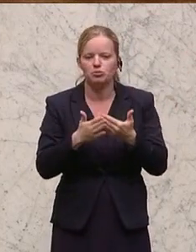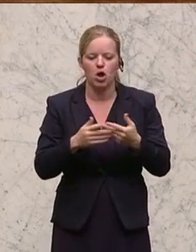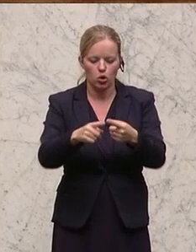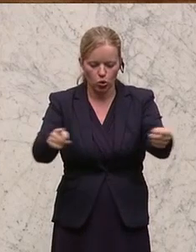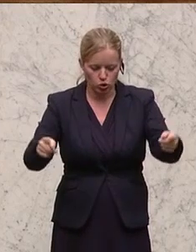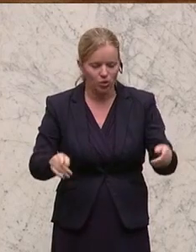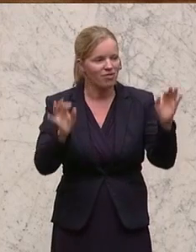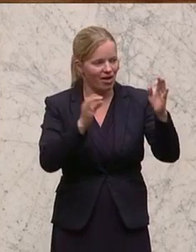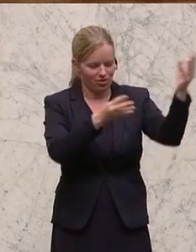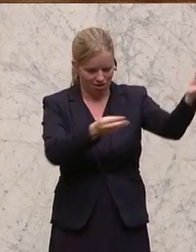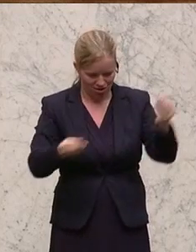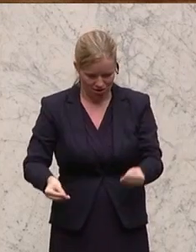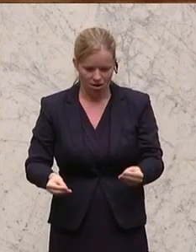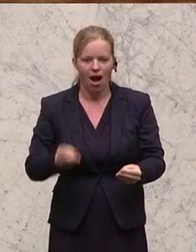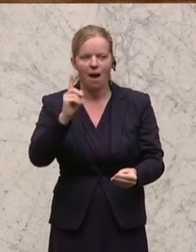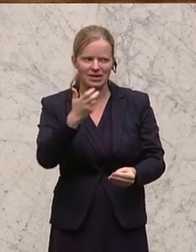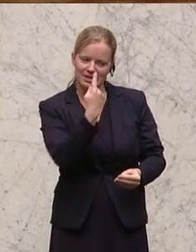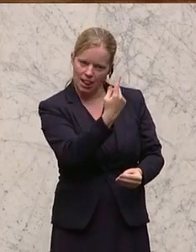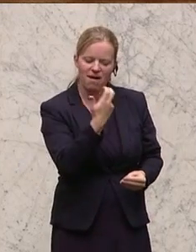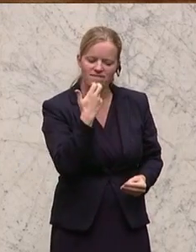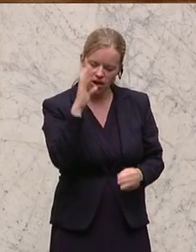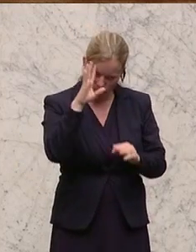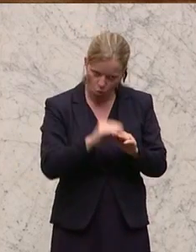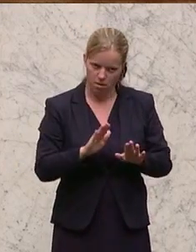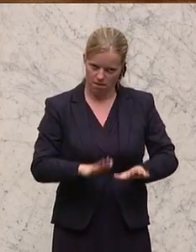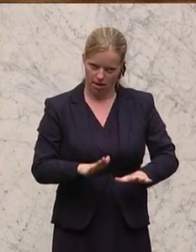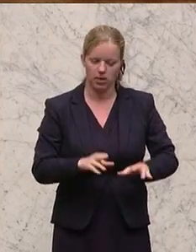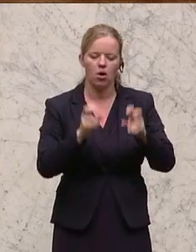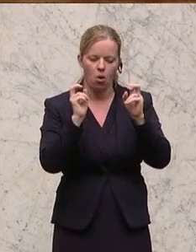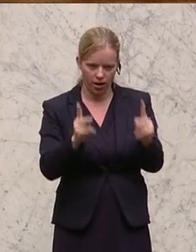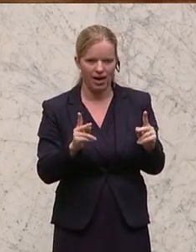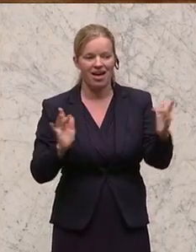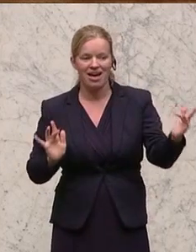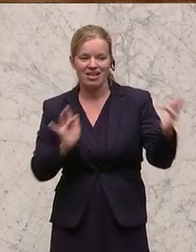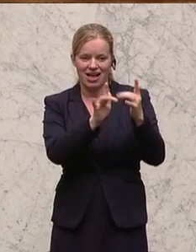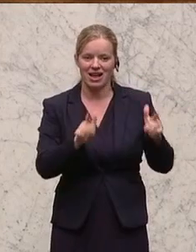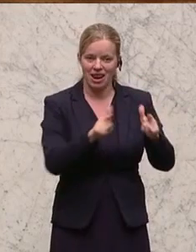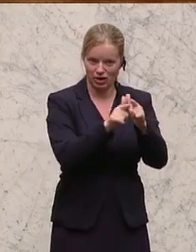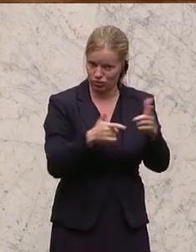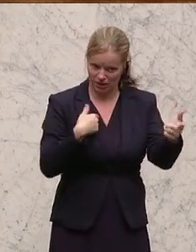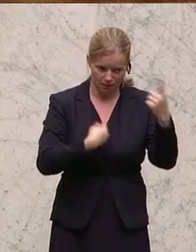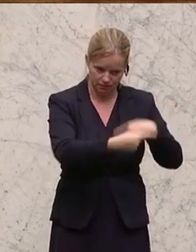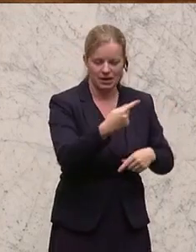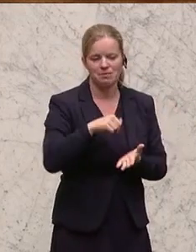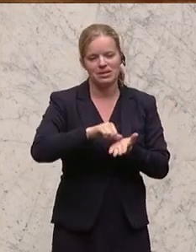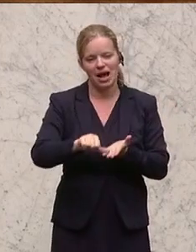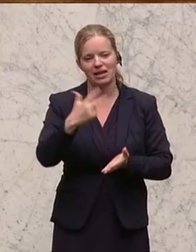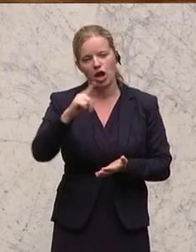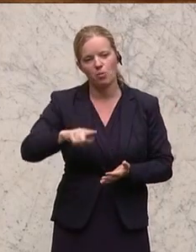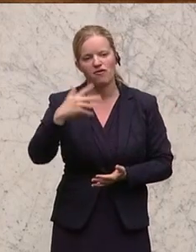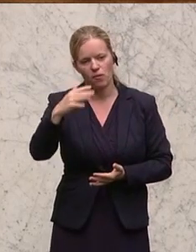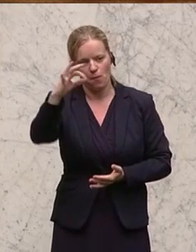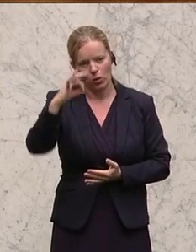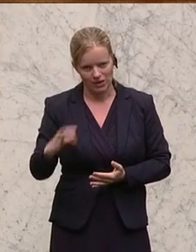Liegenschaft und behält sich ein Wohnungsrecht vor. Dann zahlen Sie jetzt für die Gegenleistung 3,5 Prozent Steuer, und für das, was Sie